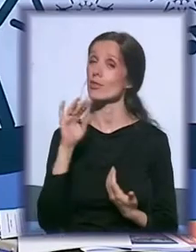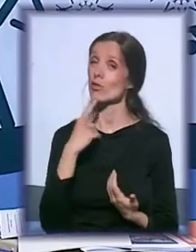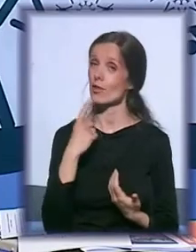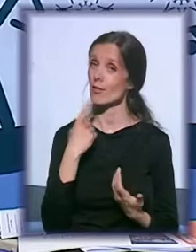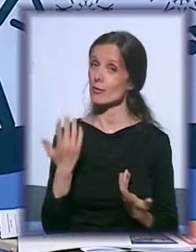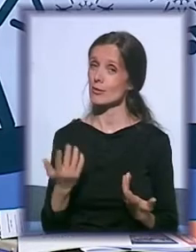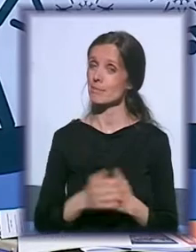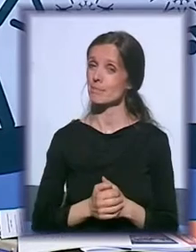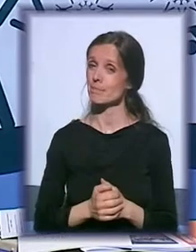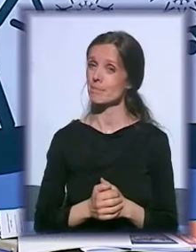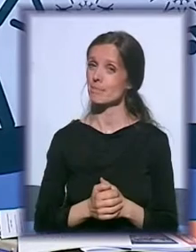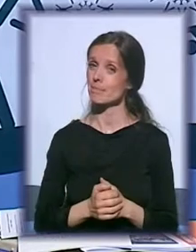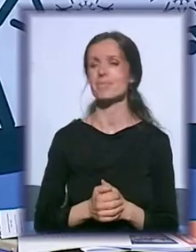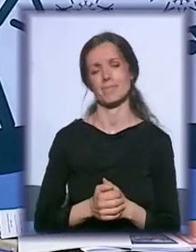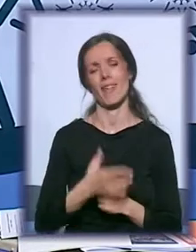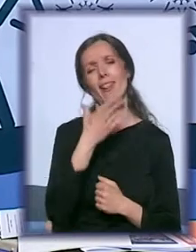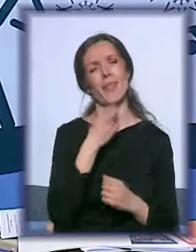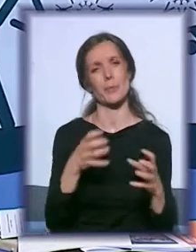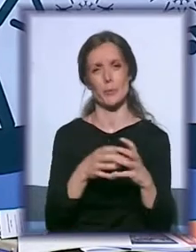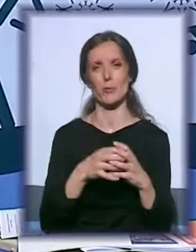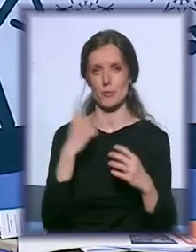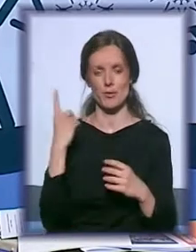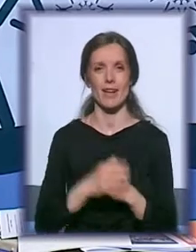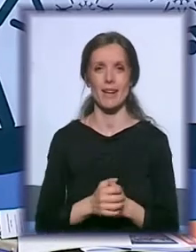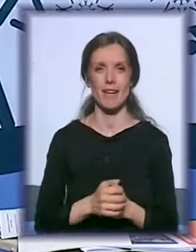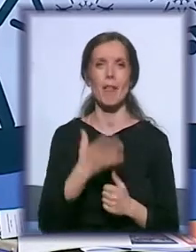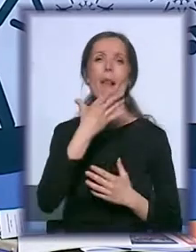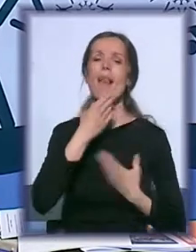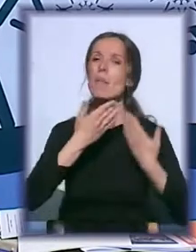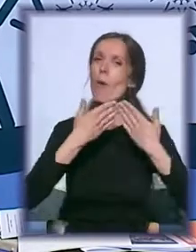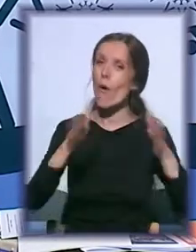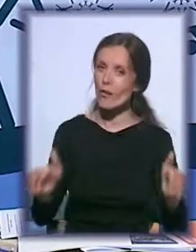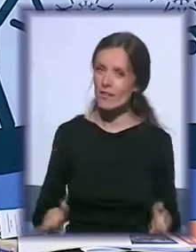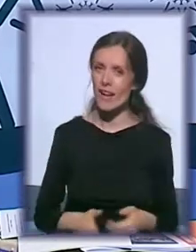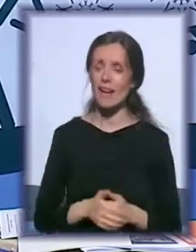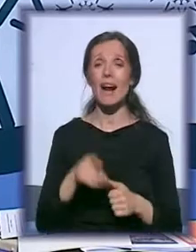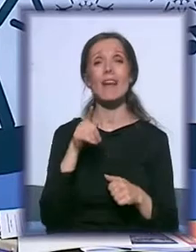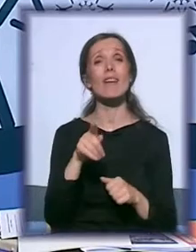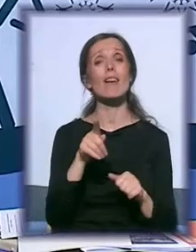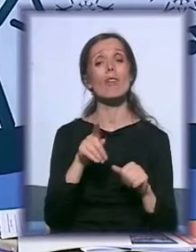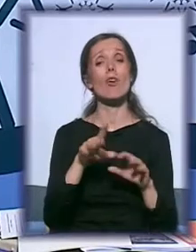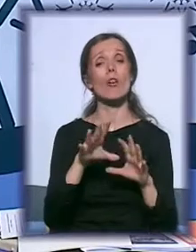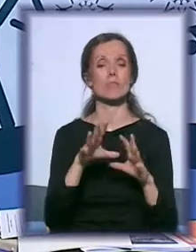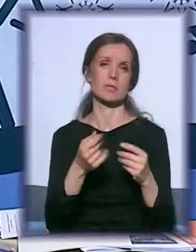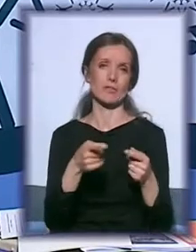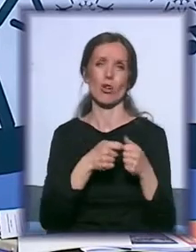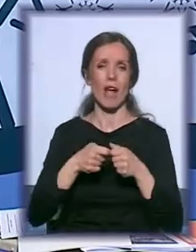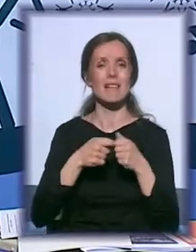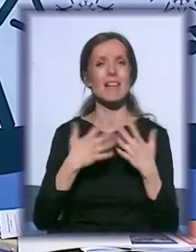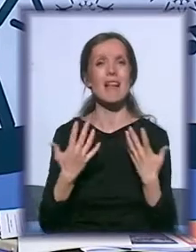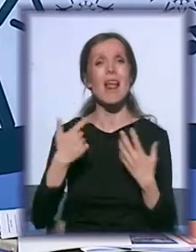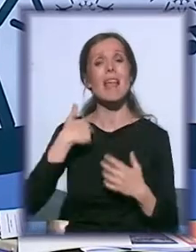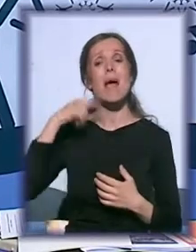I tako je jedno prelepo druženje, tako je jedno prelepo otvaranje. Toliko, ovo je 100 organizacija, ali ja mislim da